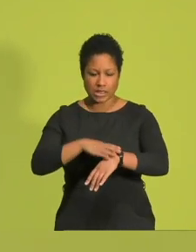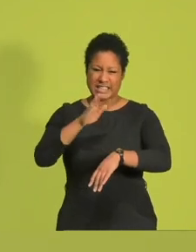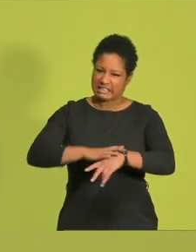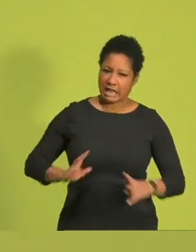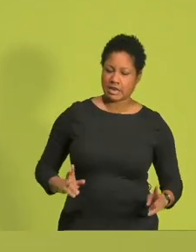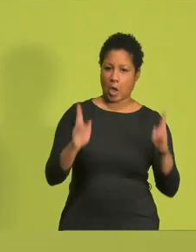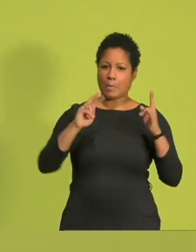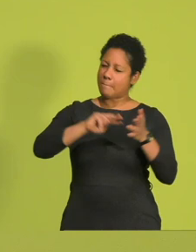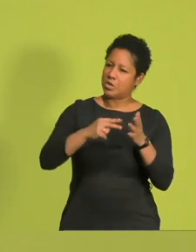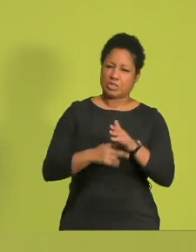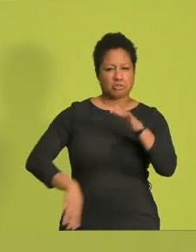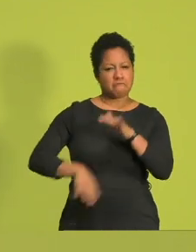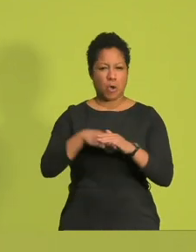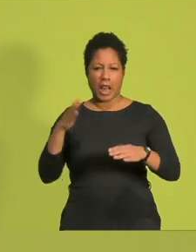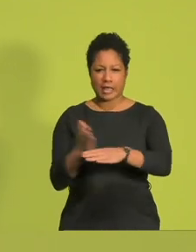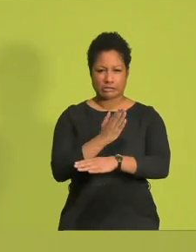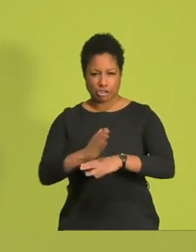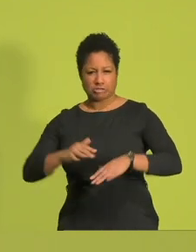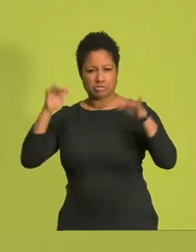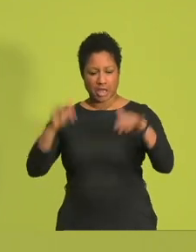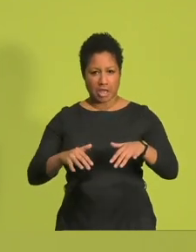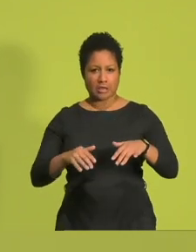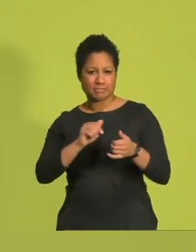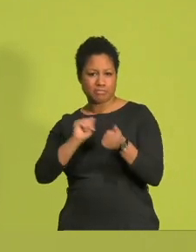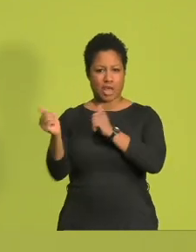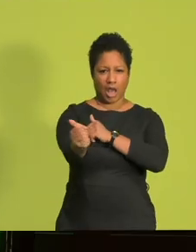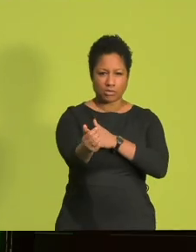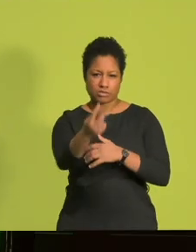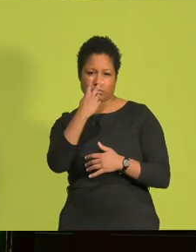Entschlossenheit und der weitsichtigen Politik. Danke.